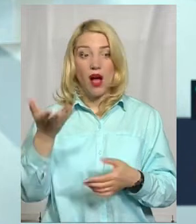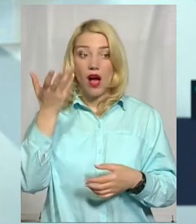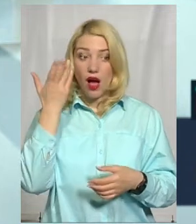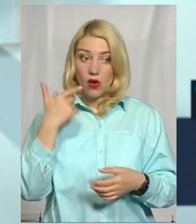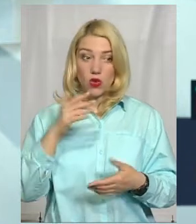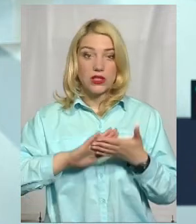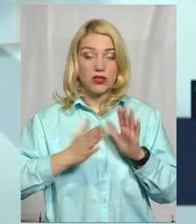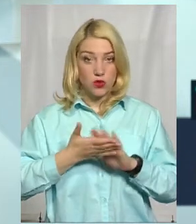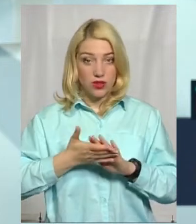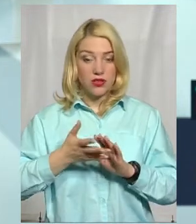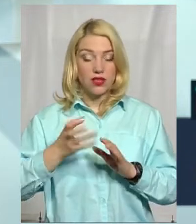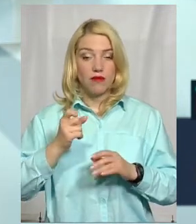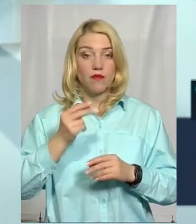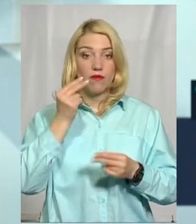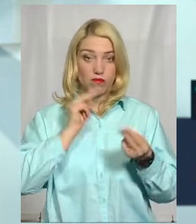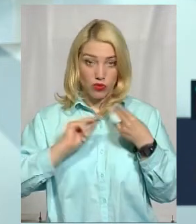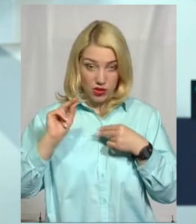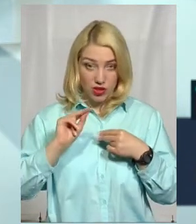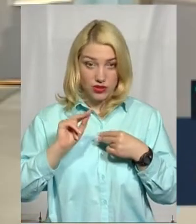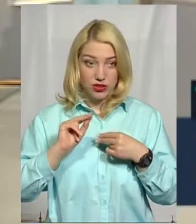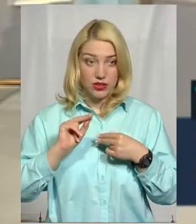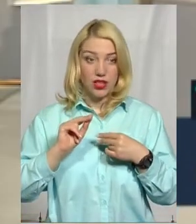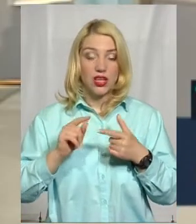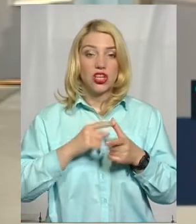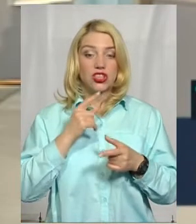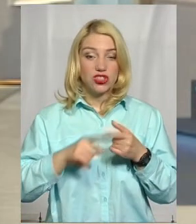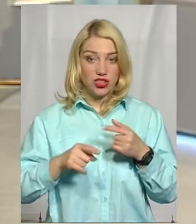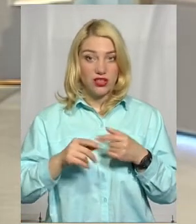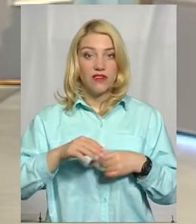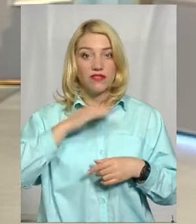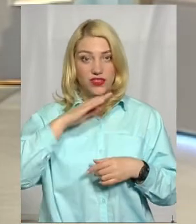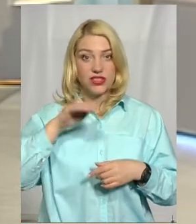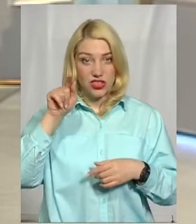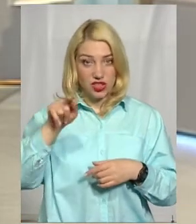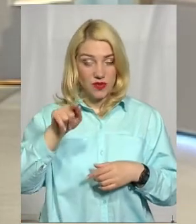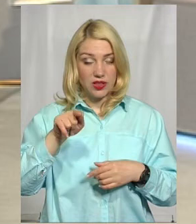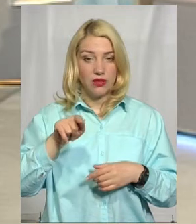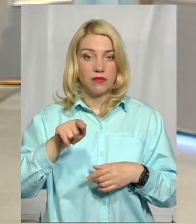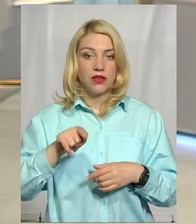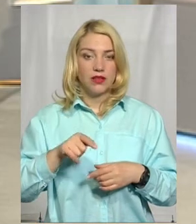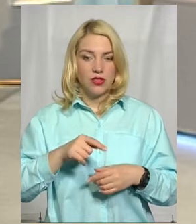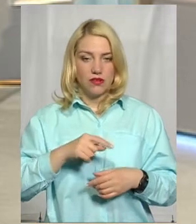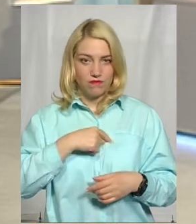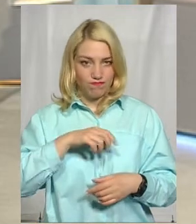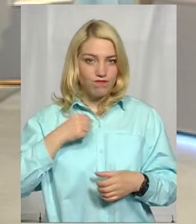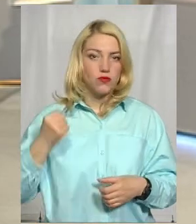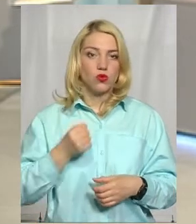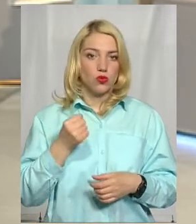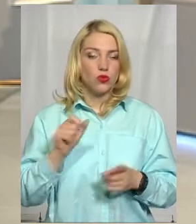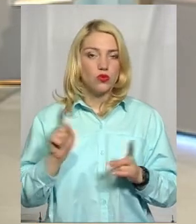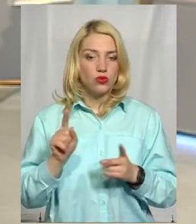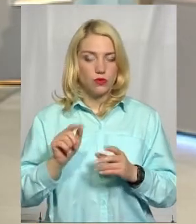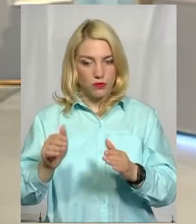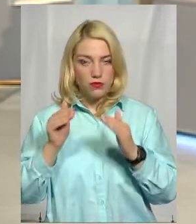ситуація нормалізується, чи вистачить їм такого ж духу зменшити той тариф до того часу, коли він був до